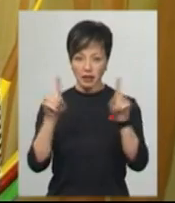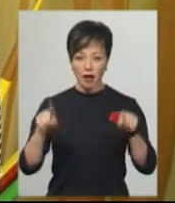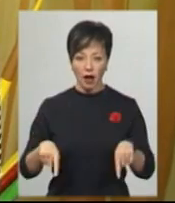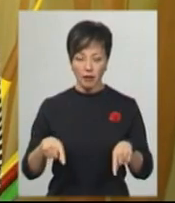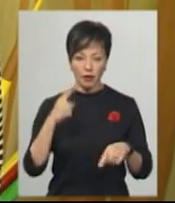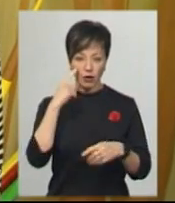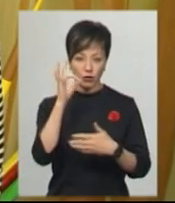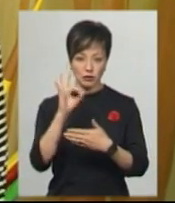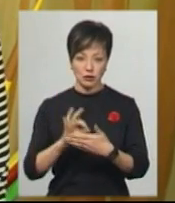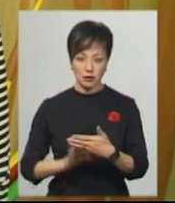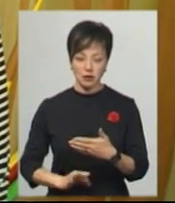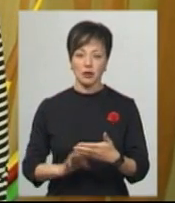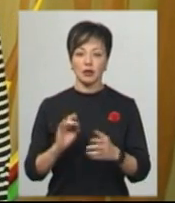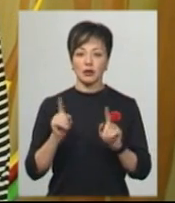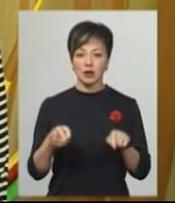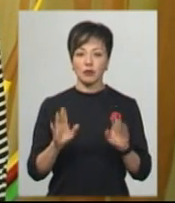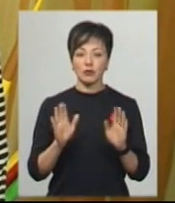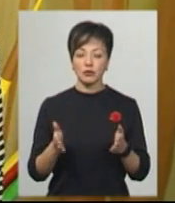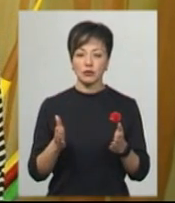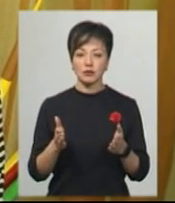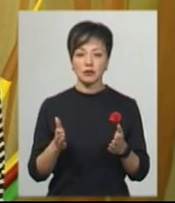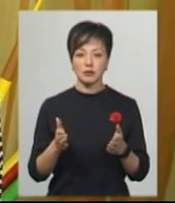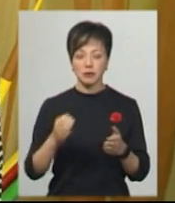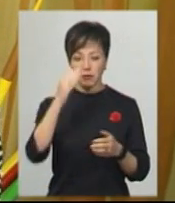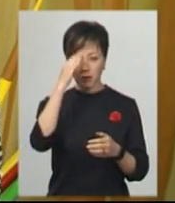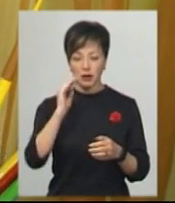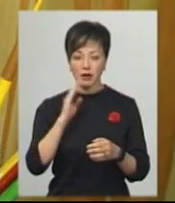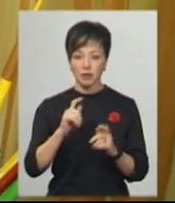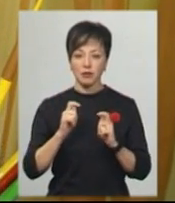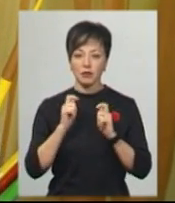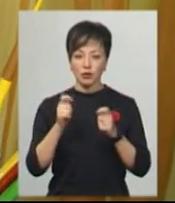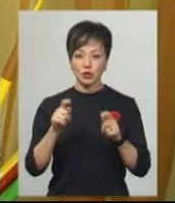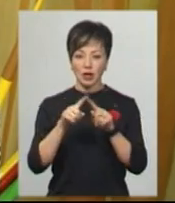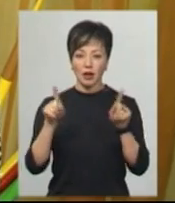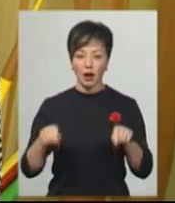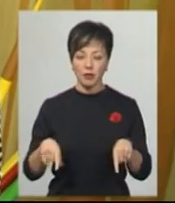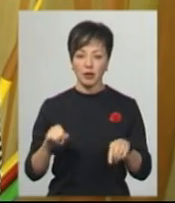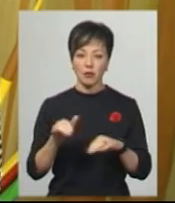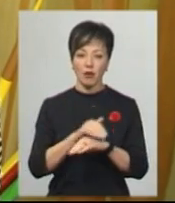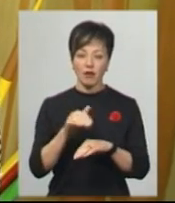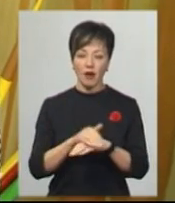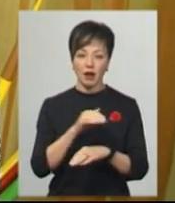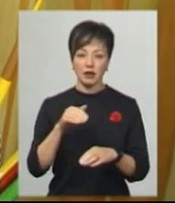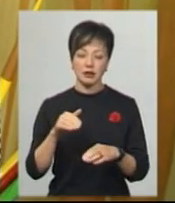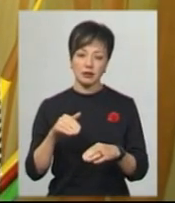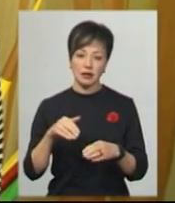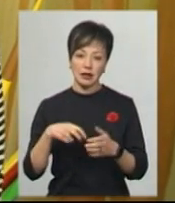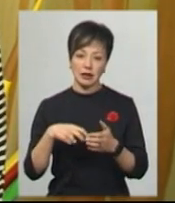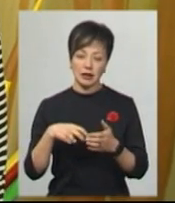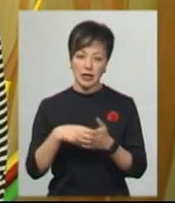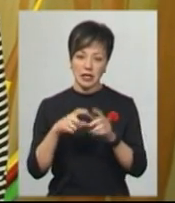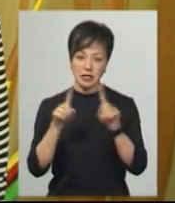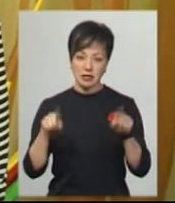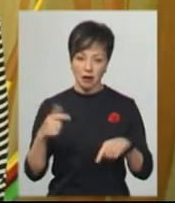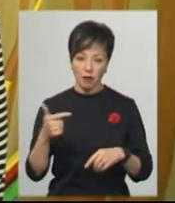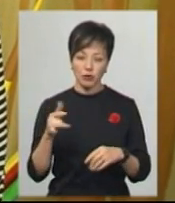батькам буде вручено і табелі, і похвальні листи, для того,